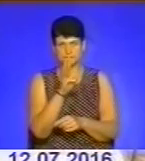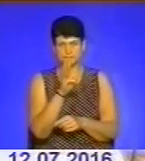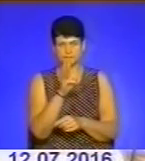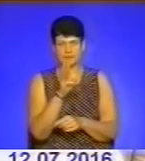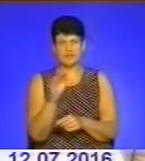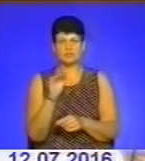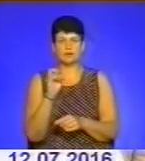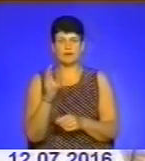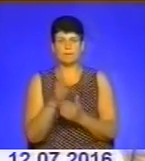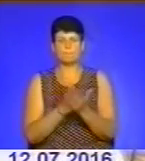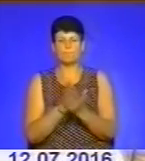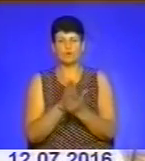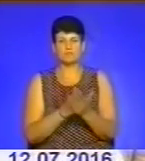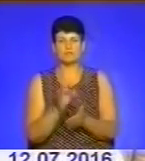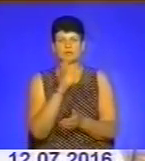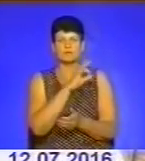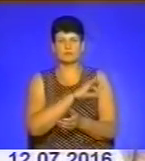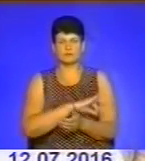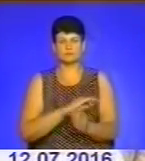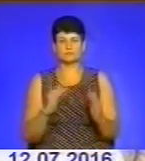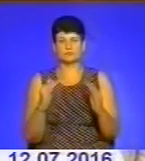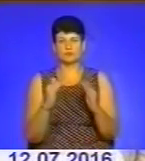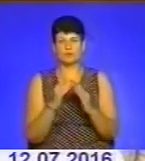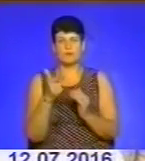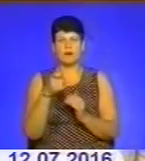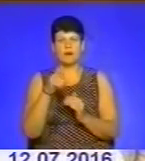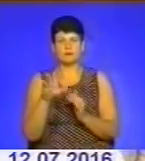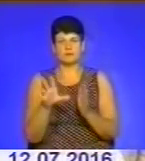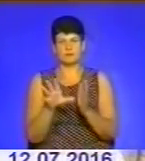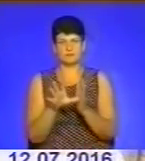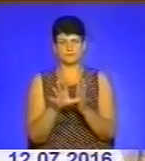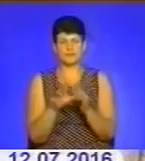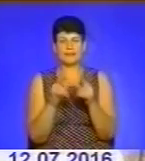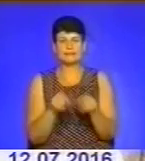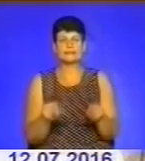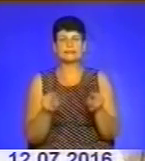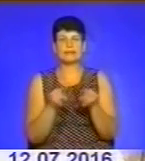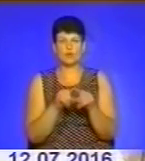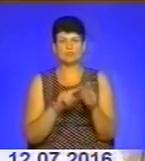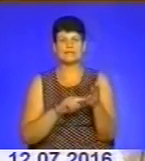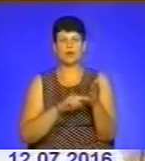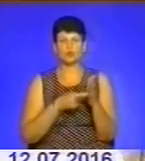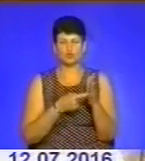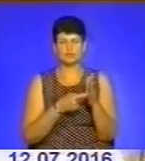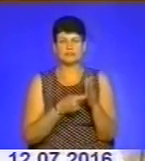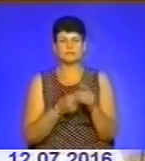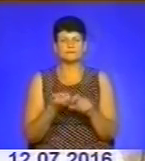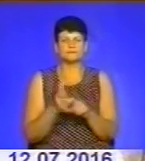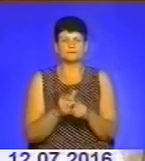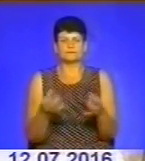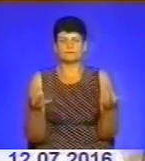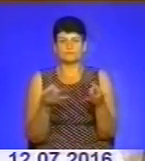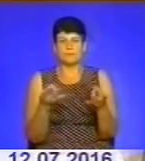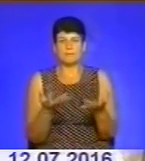житлово-комунальні послуги та спожиті у побуті природній газ та електроенергії. Також наголошуємо на острій необхідності прийняття